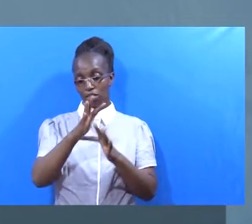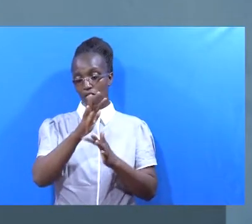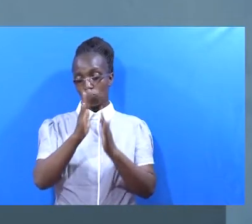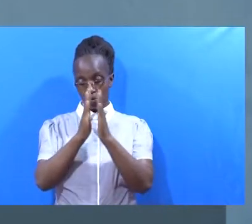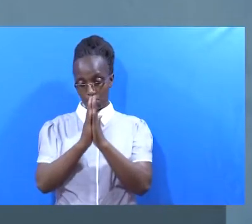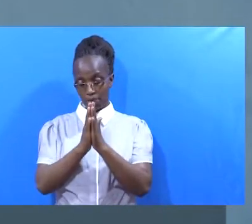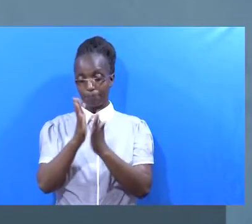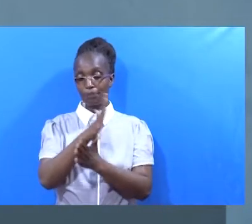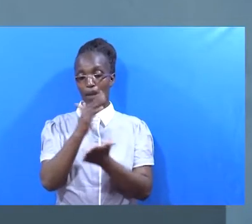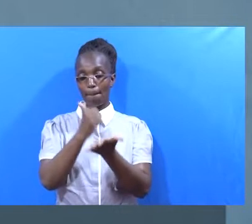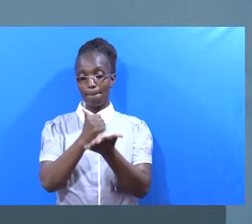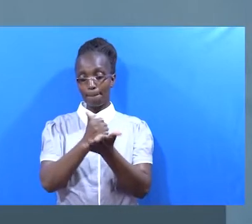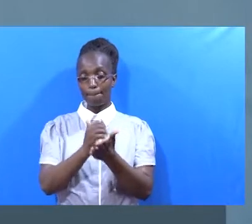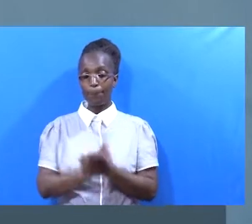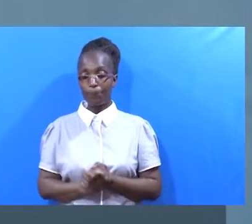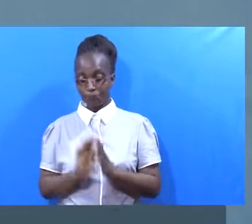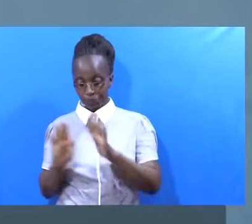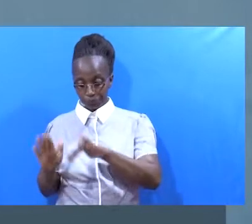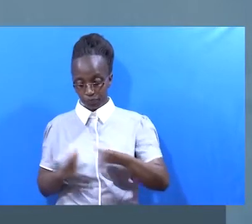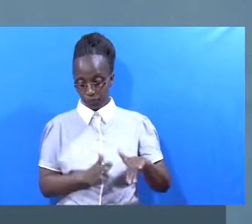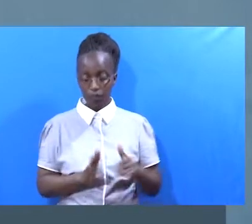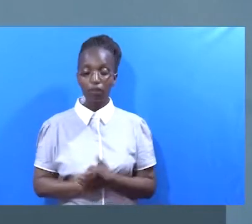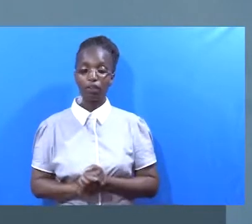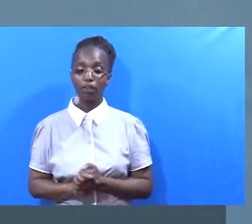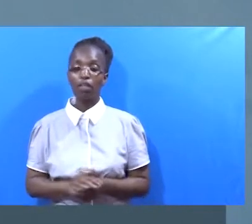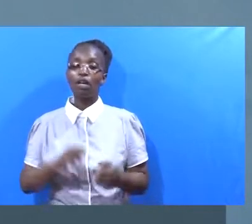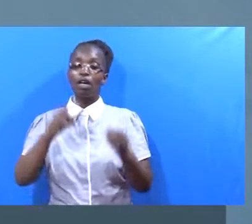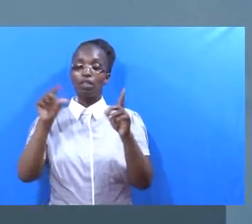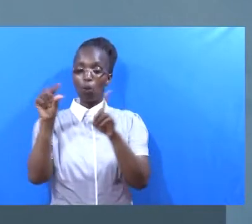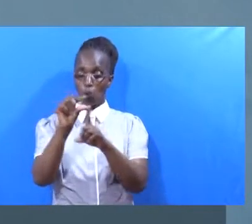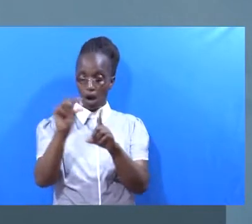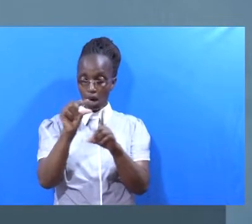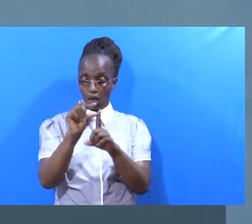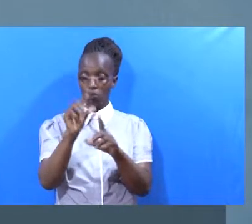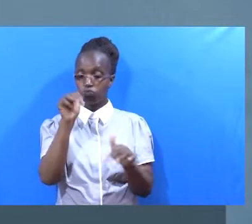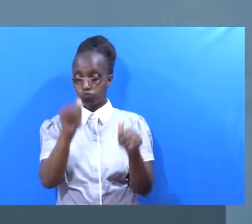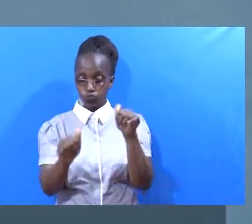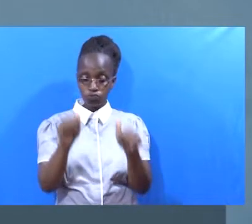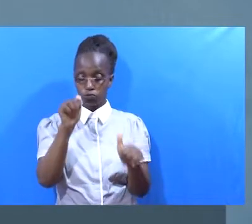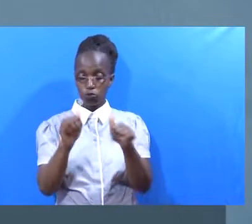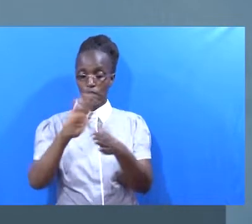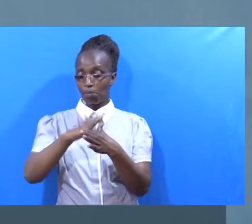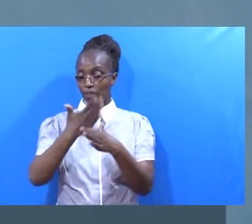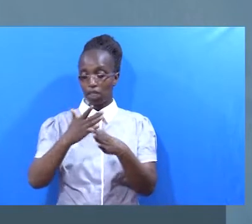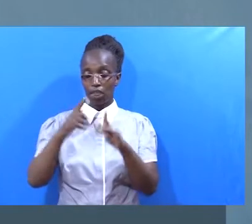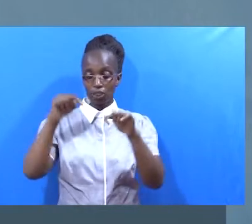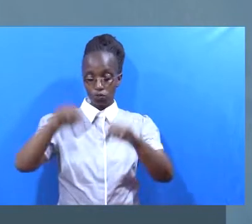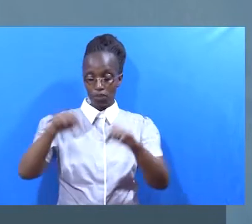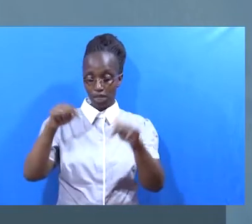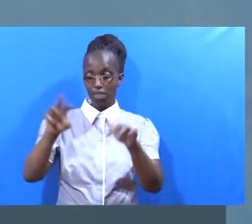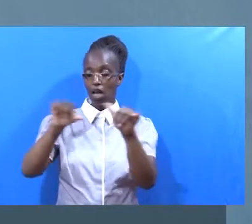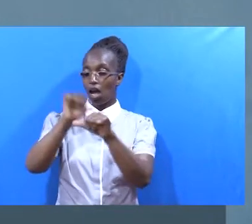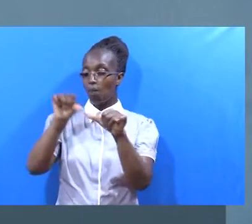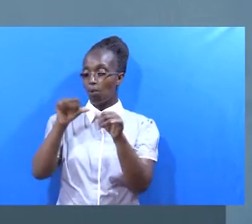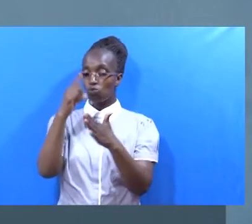wetu Amen Tazamaji wangu mpendwa Neno ambalo tutaeza kuliangazia subuya lio